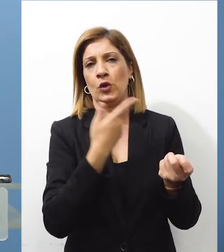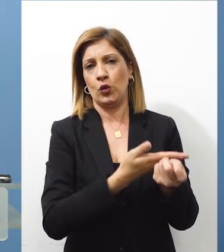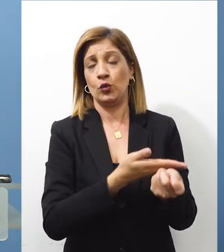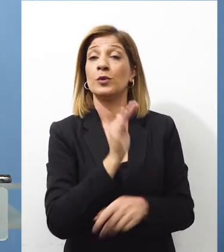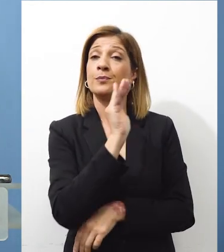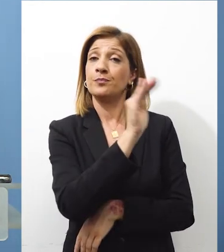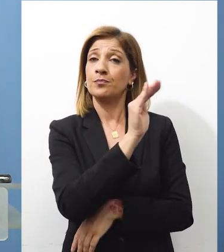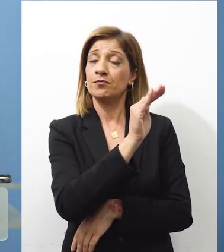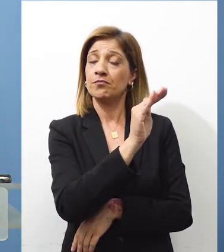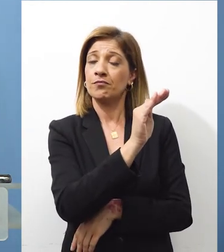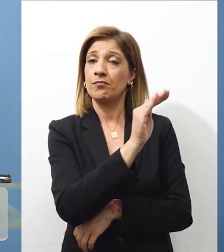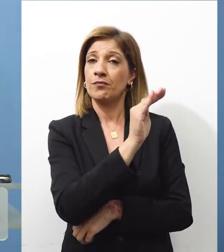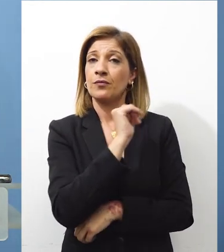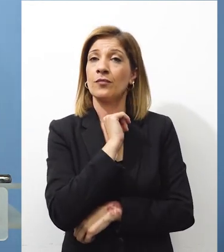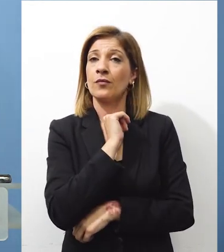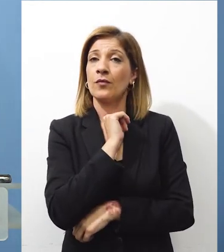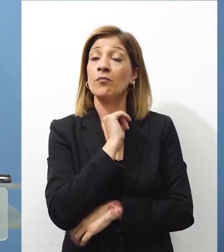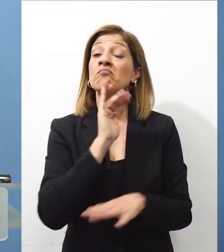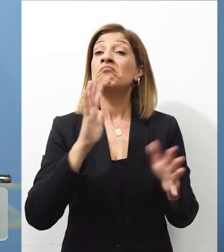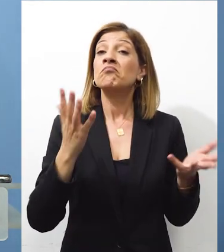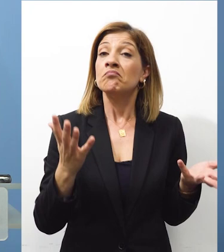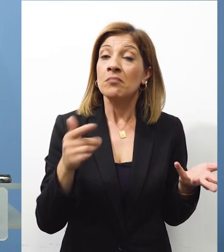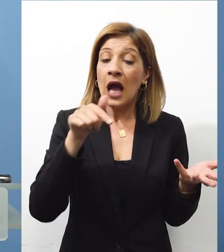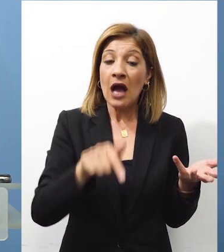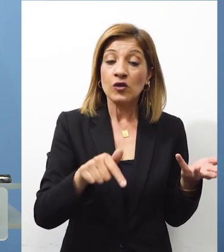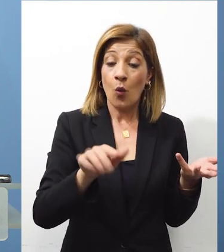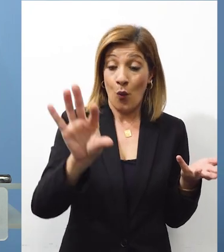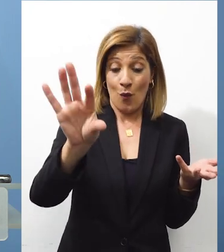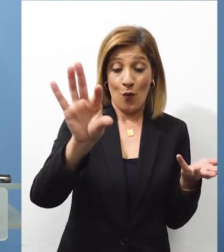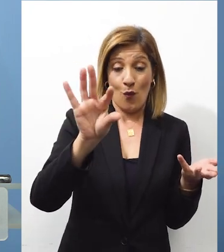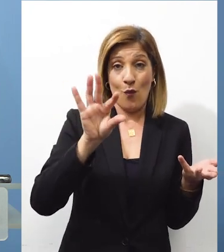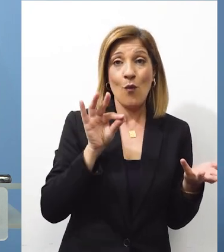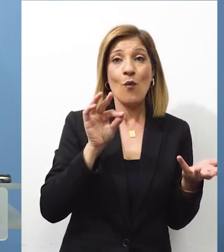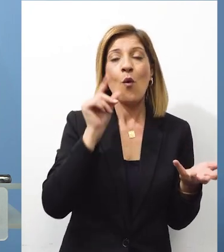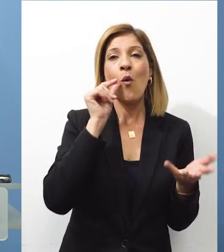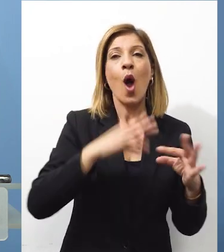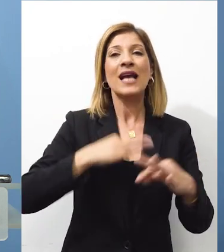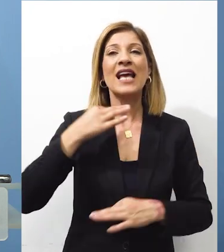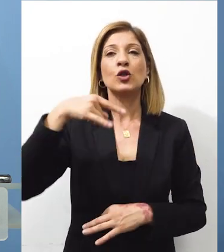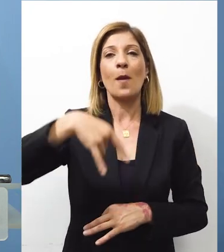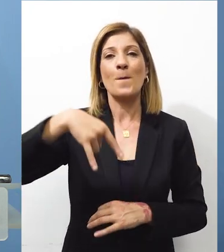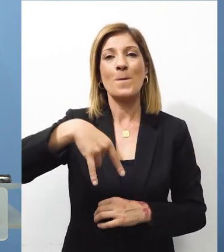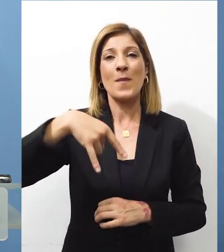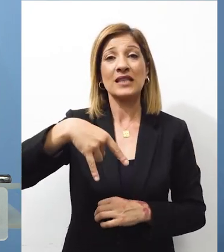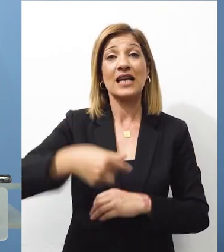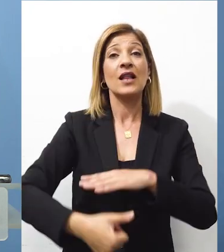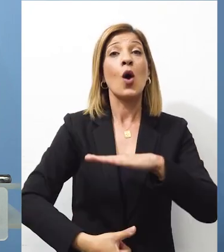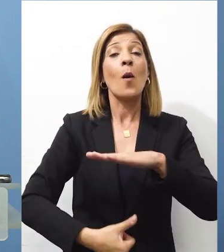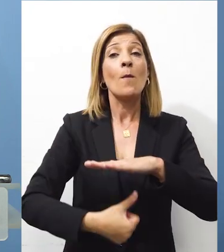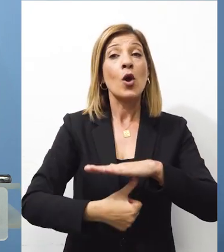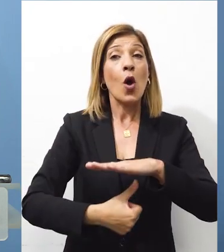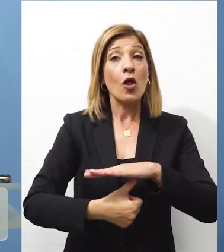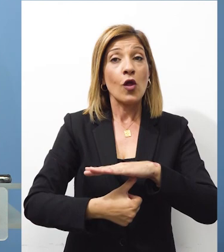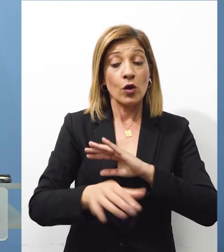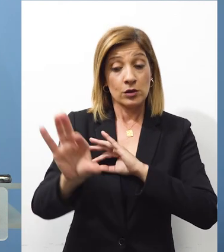πείτε εάν προβαίνοντας στον ριορισμό του κυρίου Πατσαλίδη ο πρόεδρος είχε